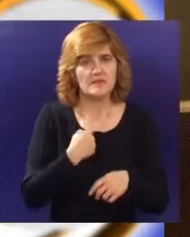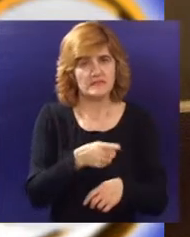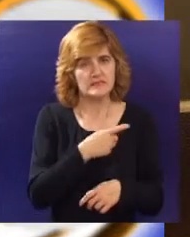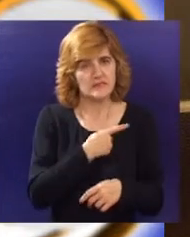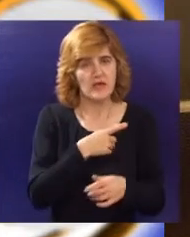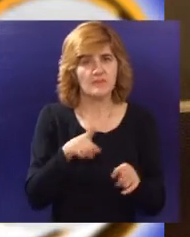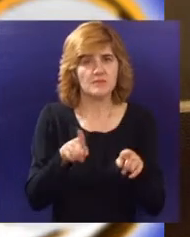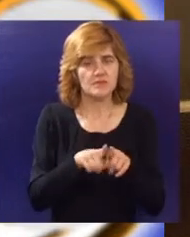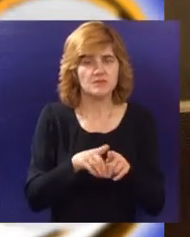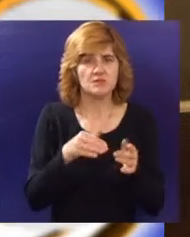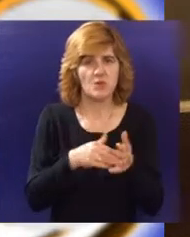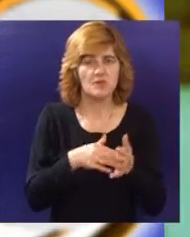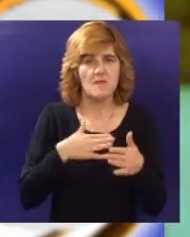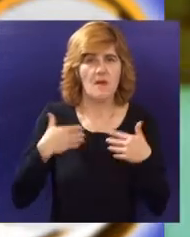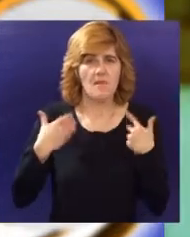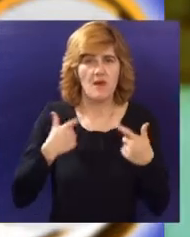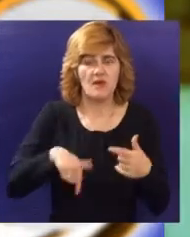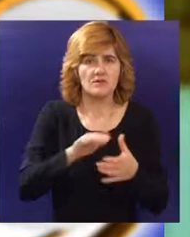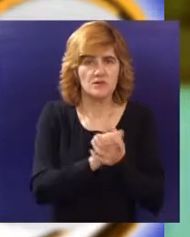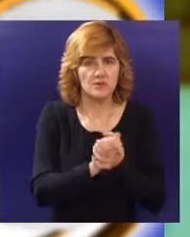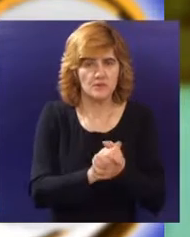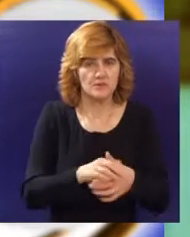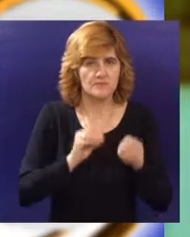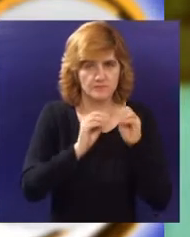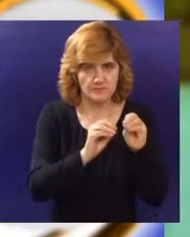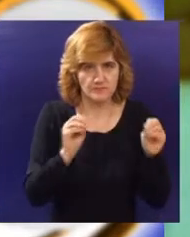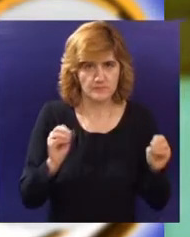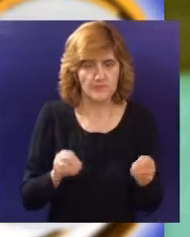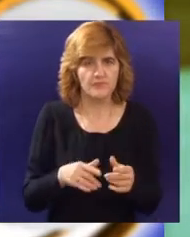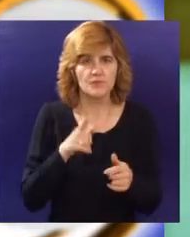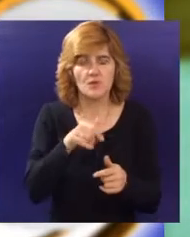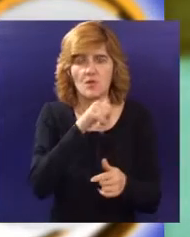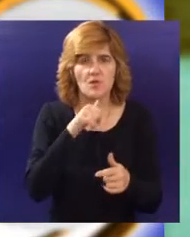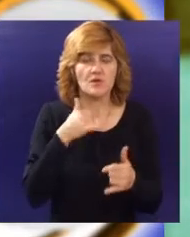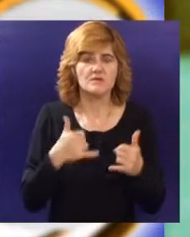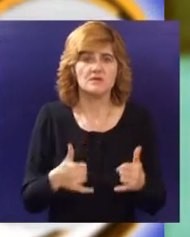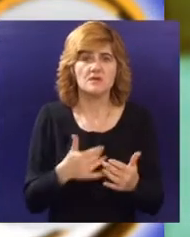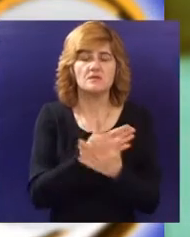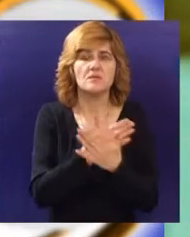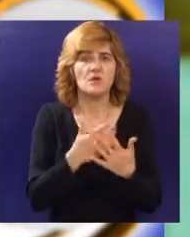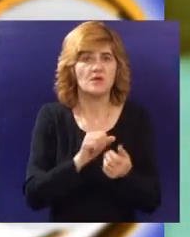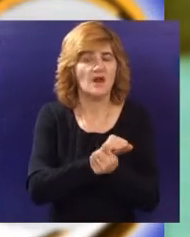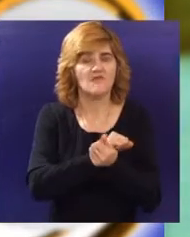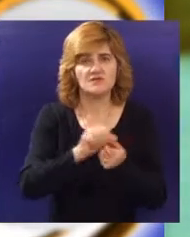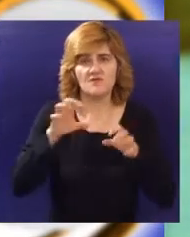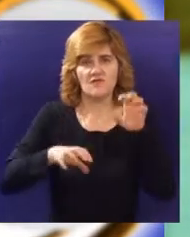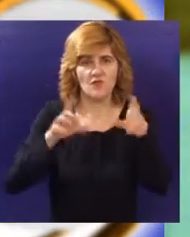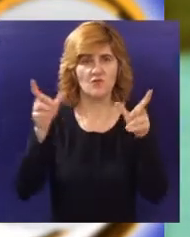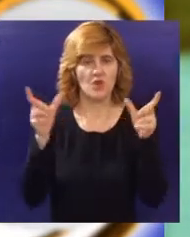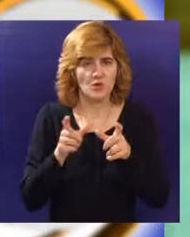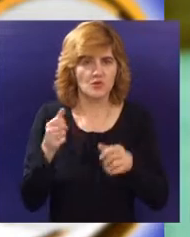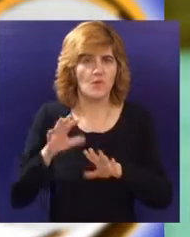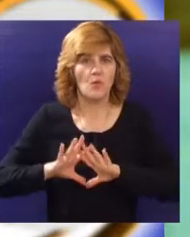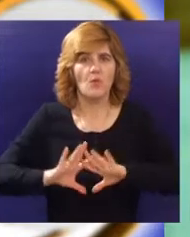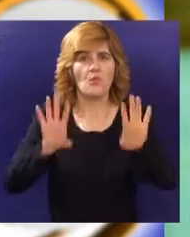sobom to mogu na najbolji način da reše. Nasilje među decom je postalo trend i ispoljava se u svim oblicima od udaranja,